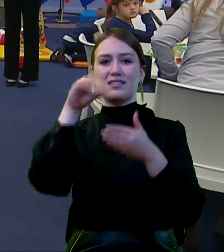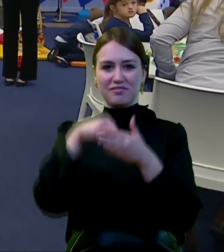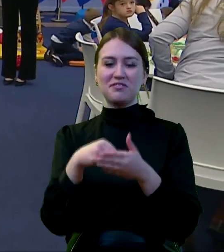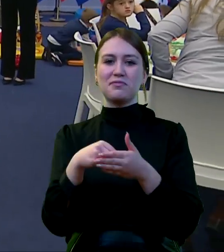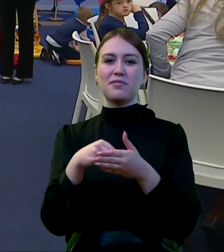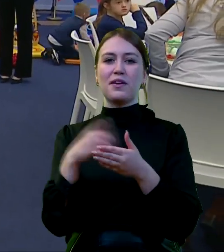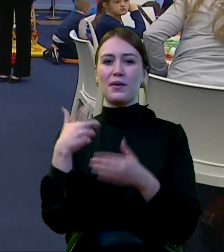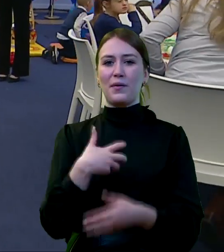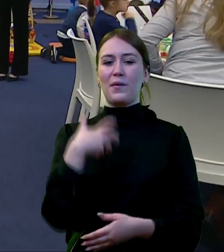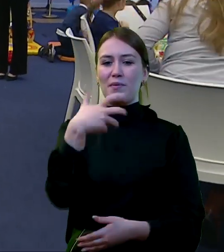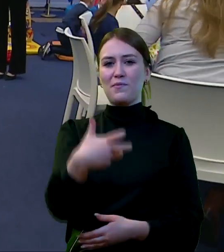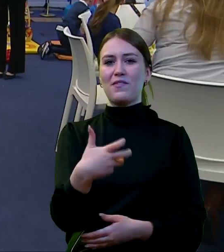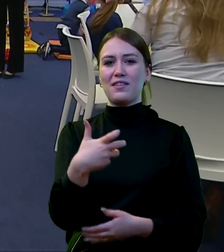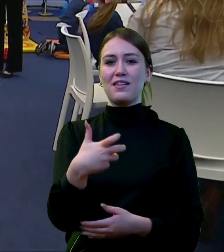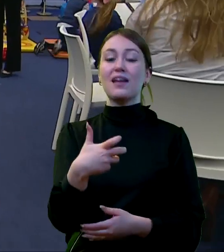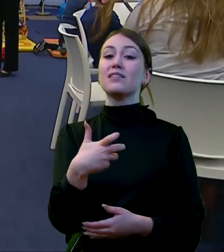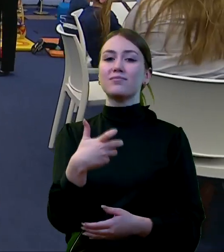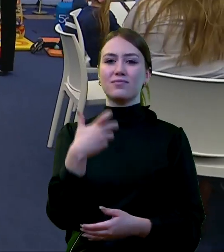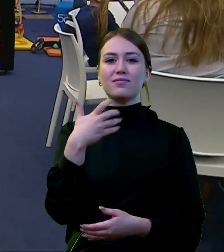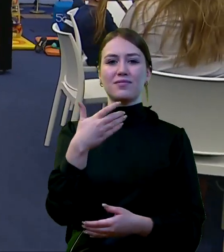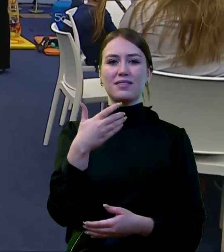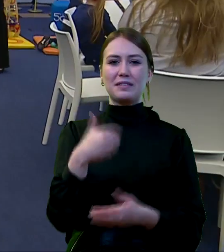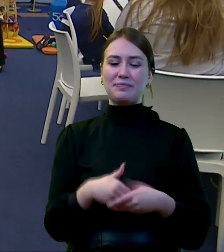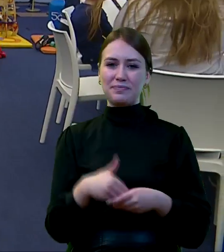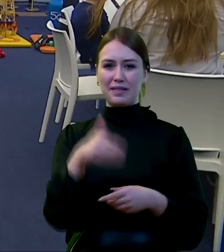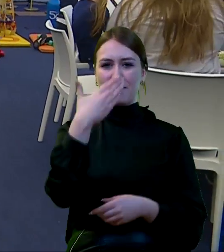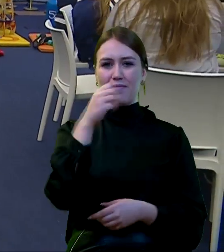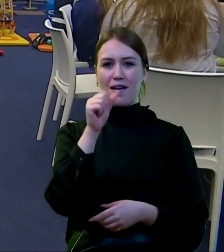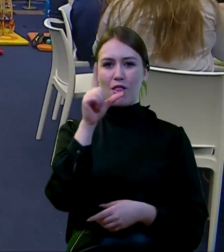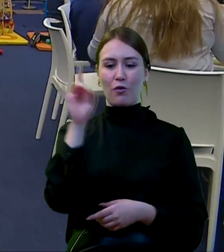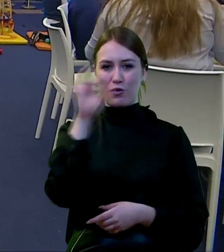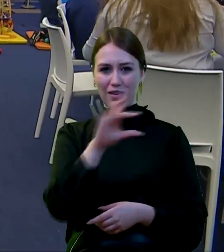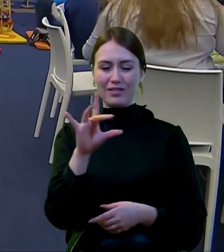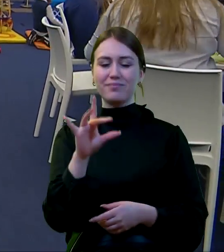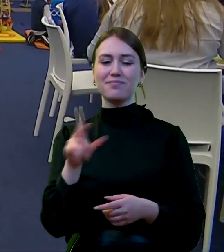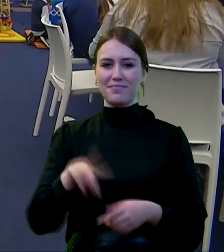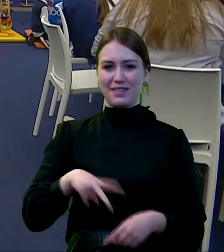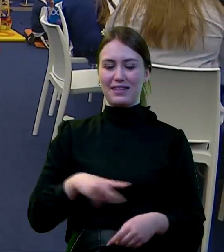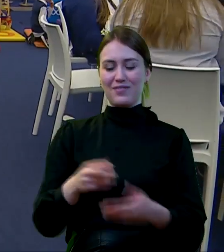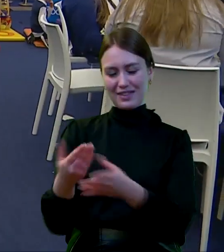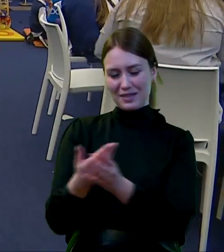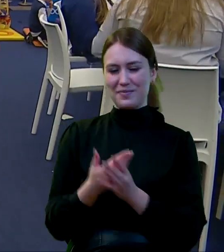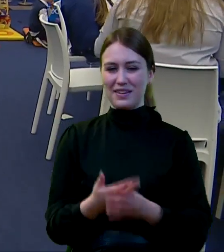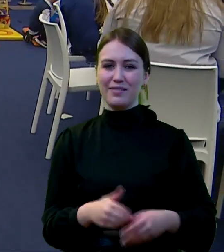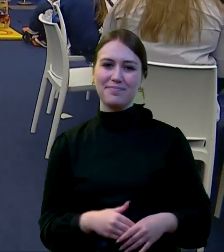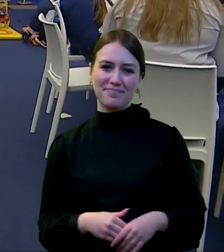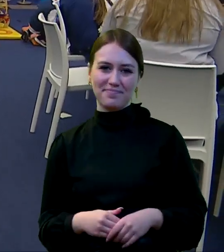na chwilę gospodynię dzisiejszego spotkania. Panią minister Marlenę Maląg. Zapraszam.